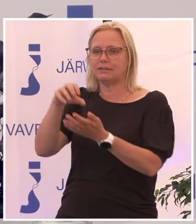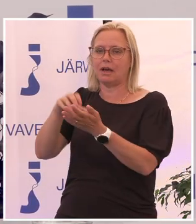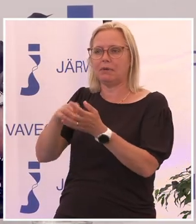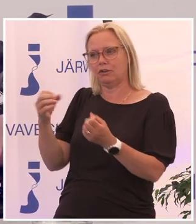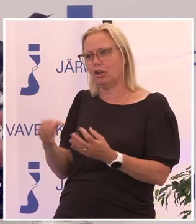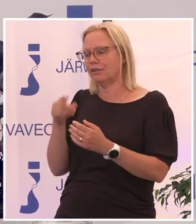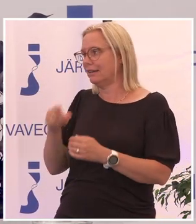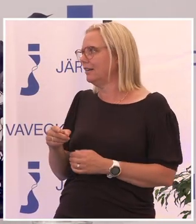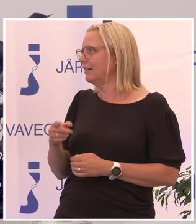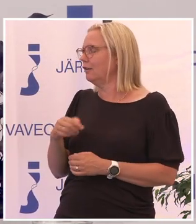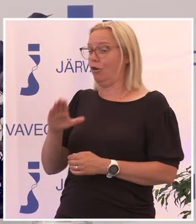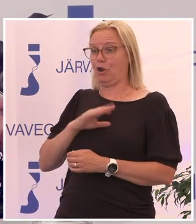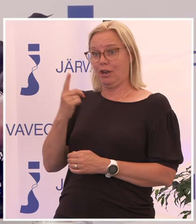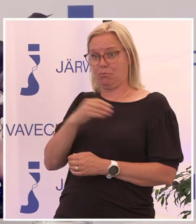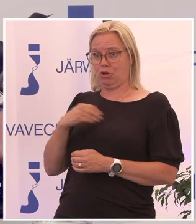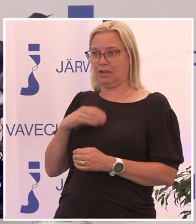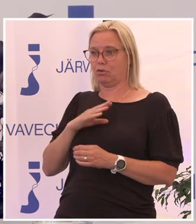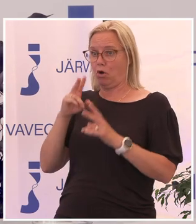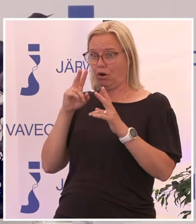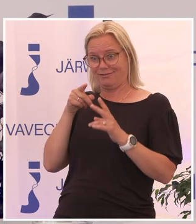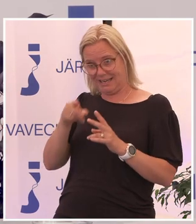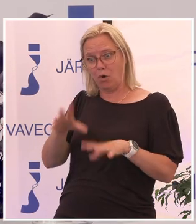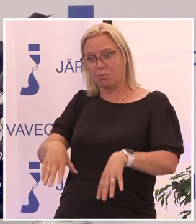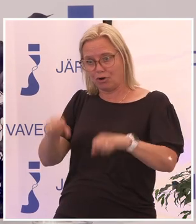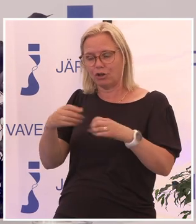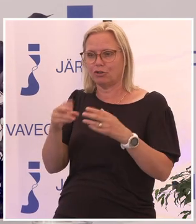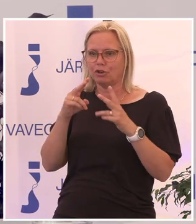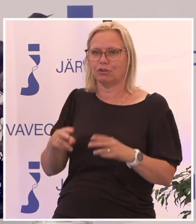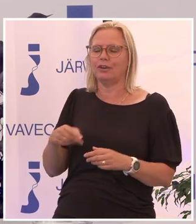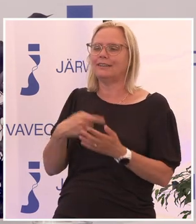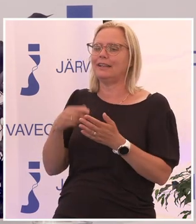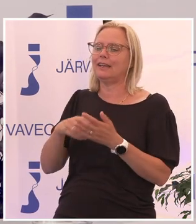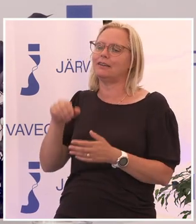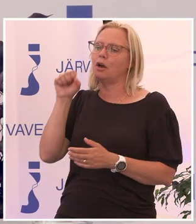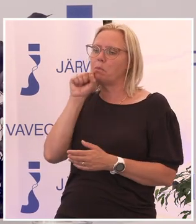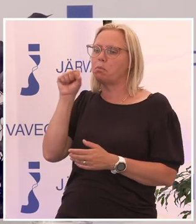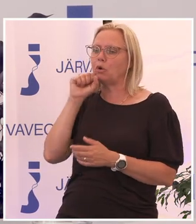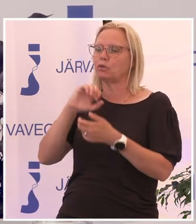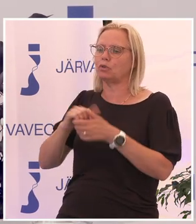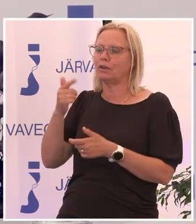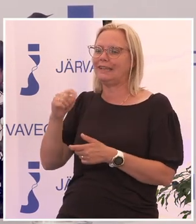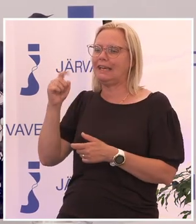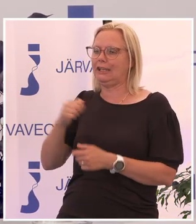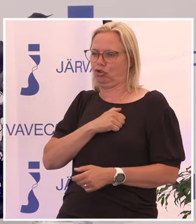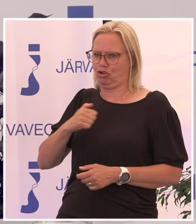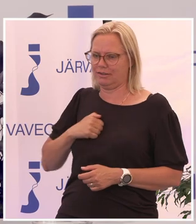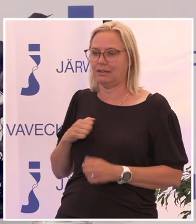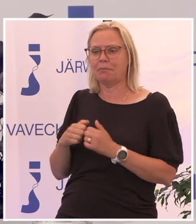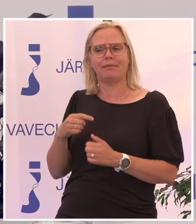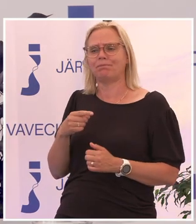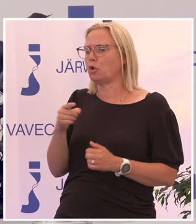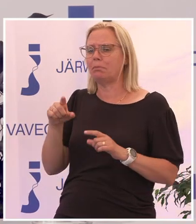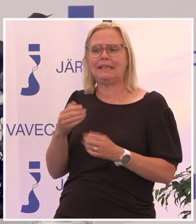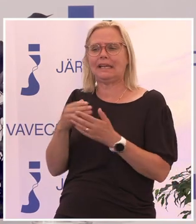lösa det. Och vi har faktiskt en myndighet som har det till uppdrag som heter post och telestyrelsen. Men de tycker inte att de hittar ingen